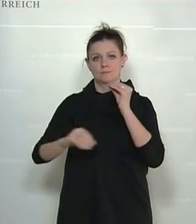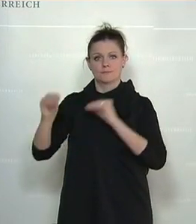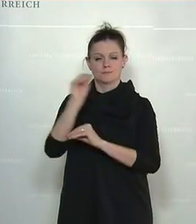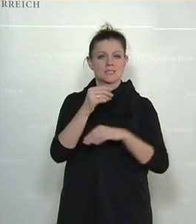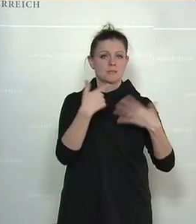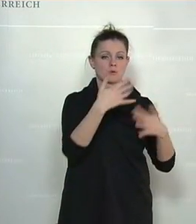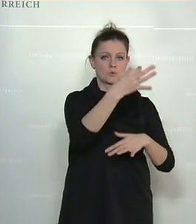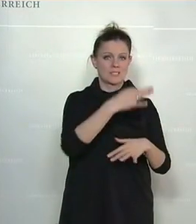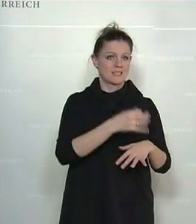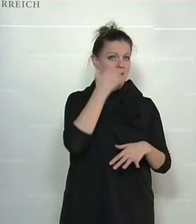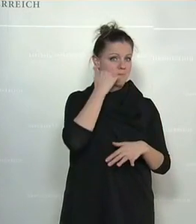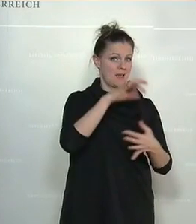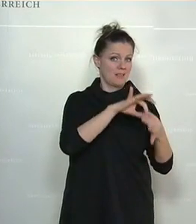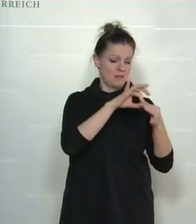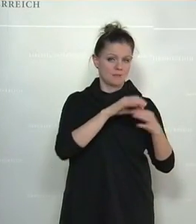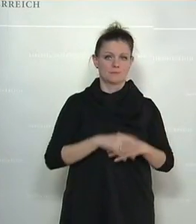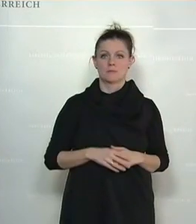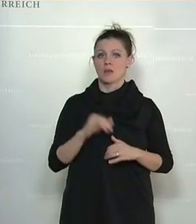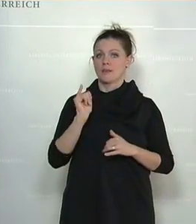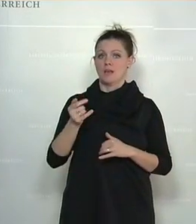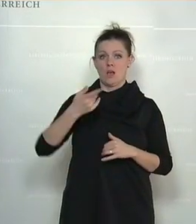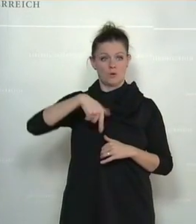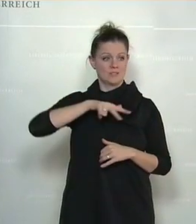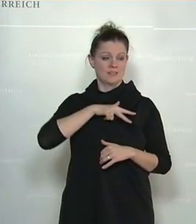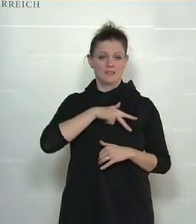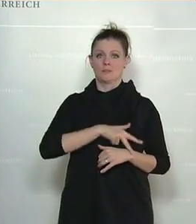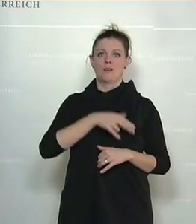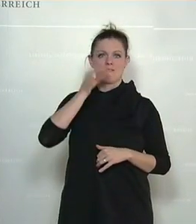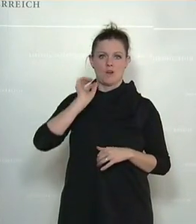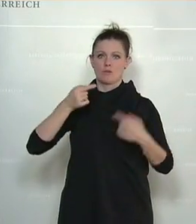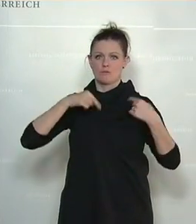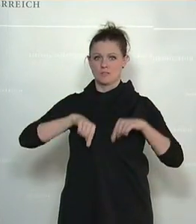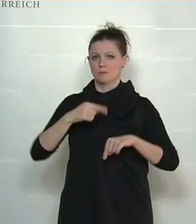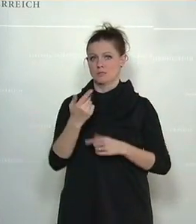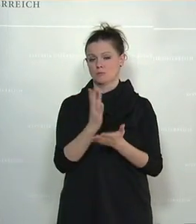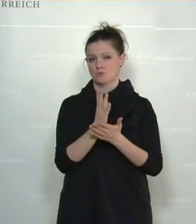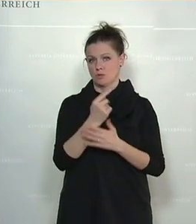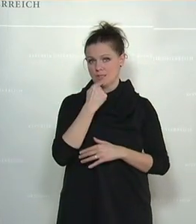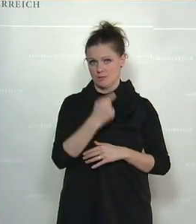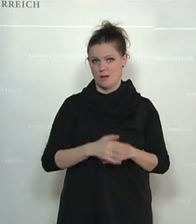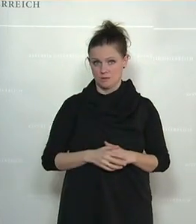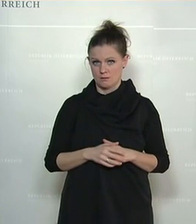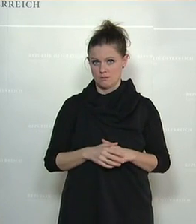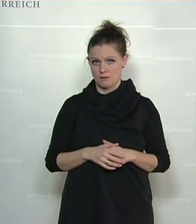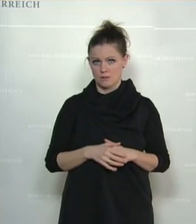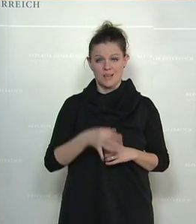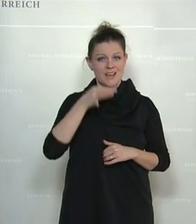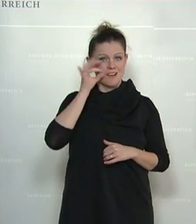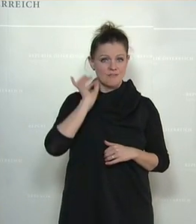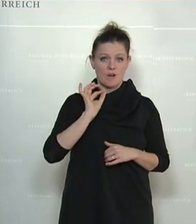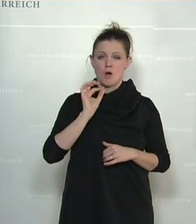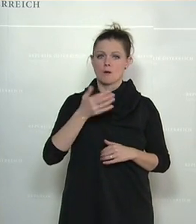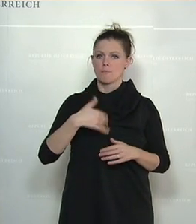Prozent bei den Männern. Und ja, unsere SPÖ-Frauenvorsitzende hat es heute gesagt, Frauen werden früher